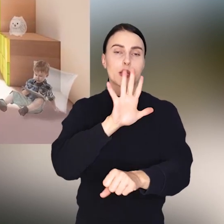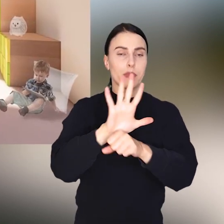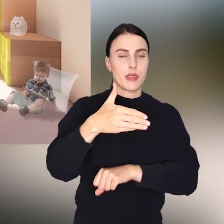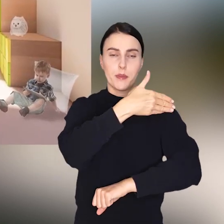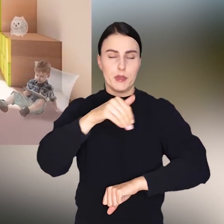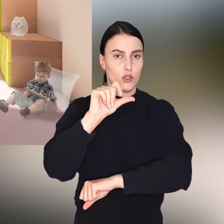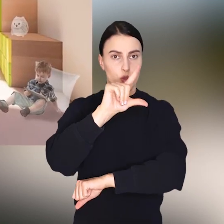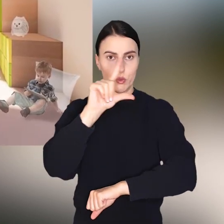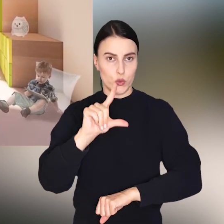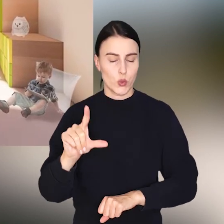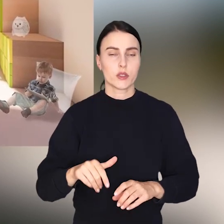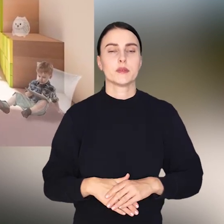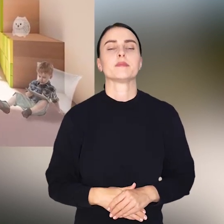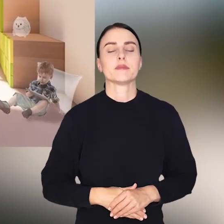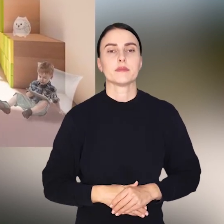milionów złotych.